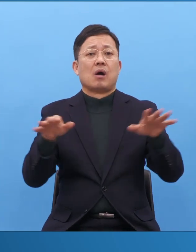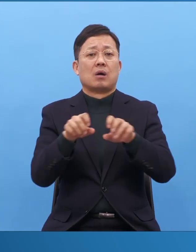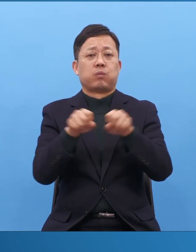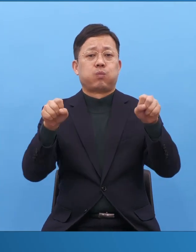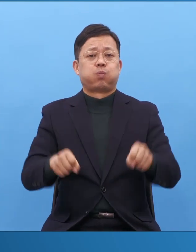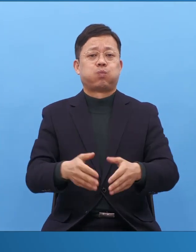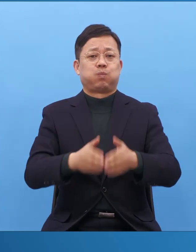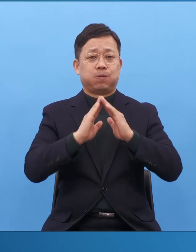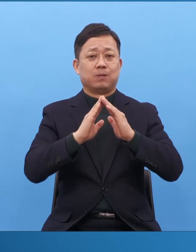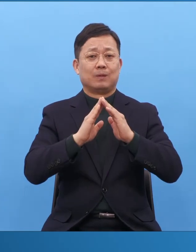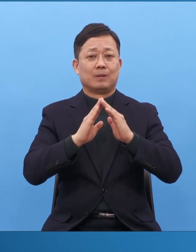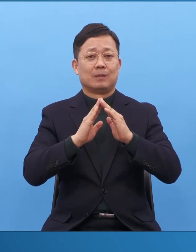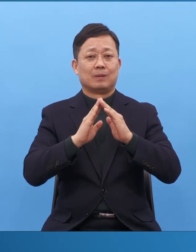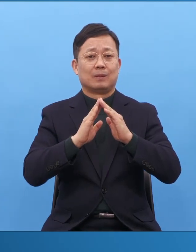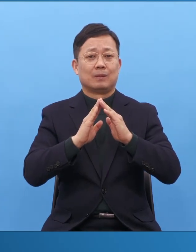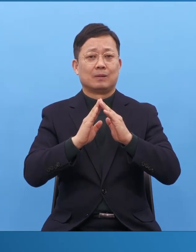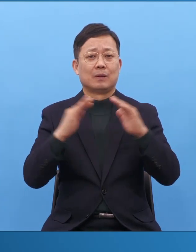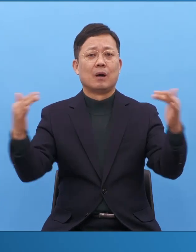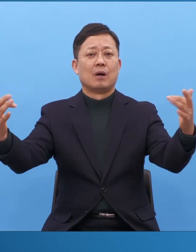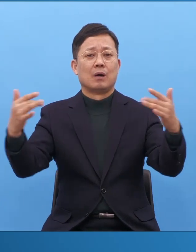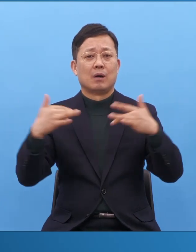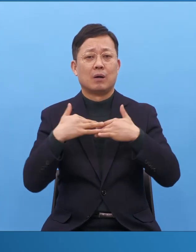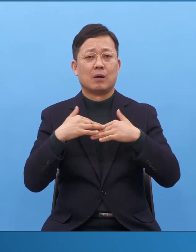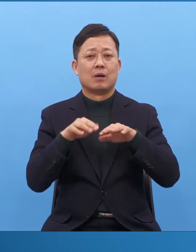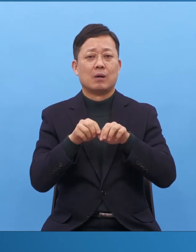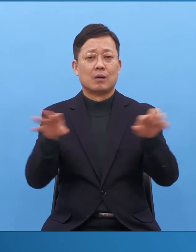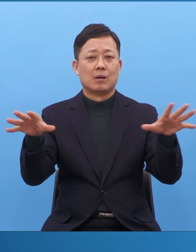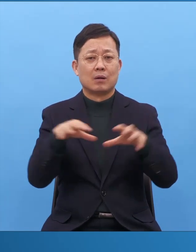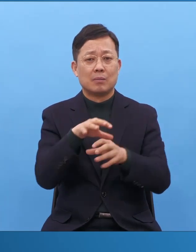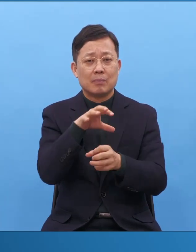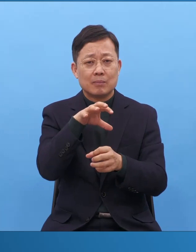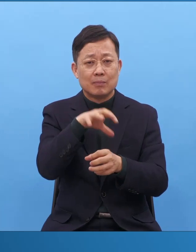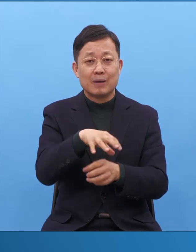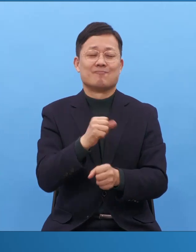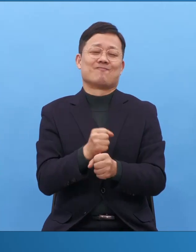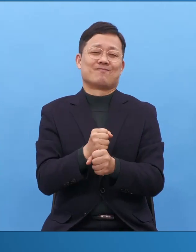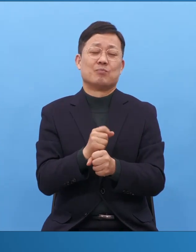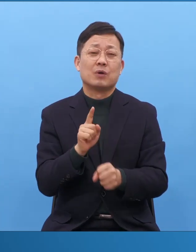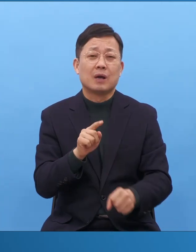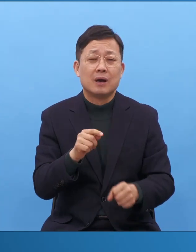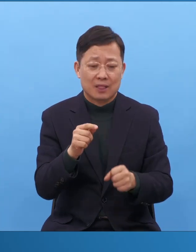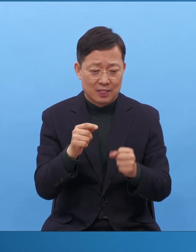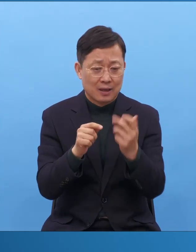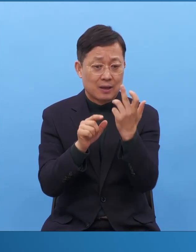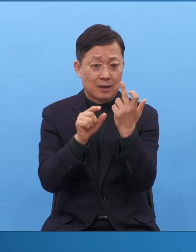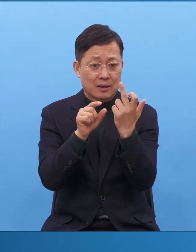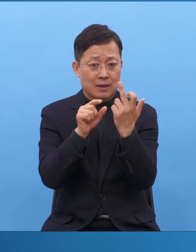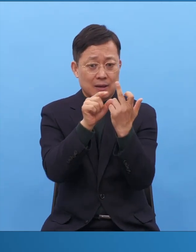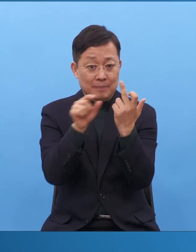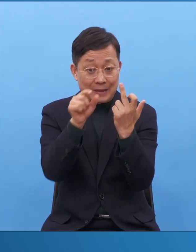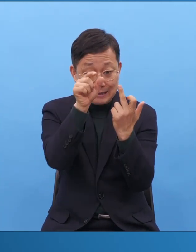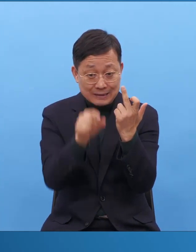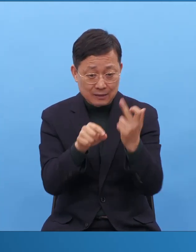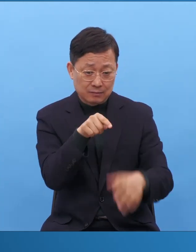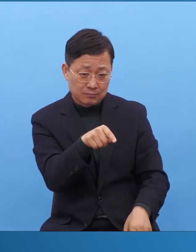올 수밖에 없어요. 갈보레산 감나산 마가다락 방이 엄청난 플랫폼입니다.